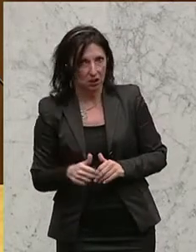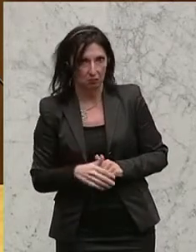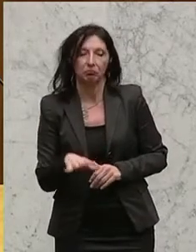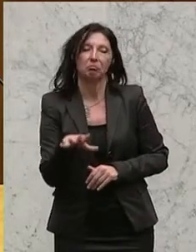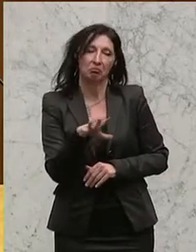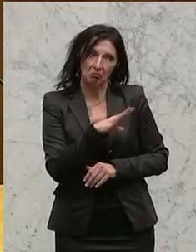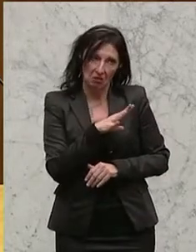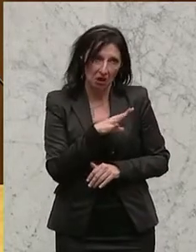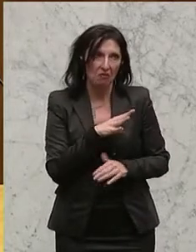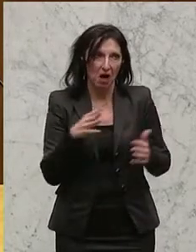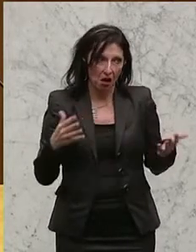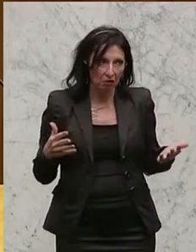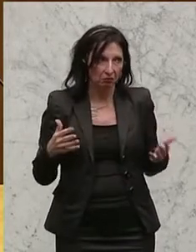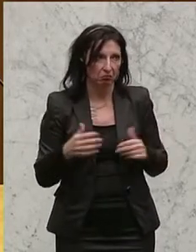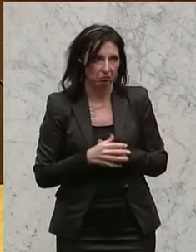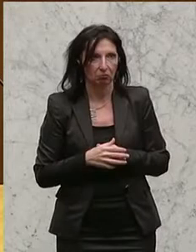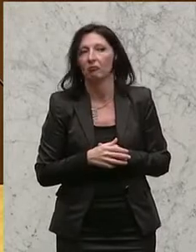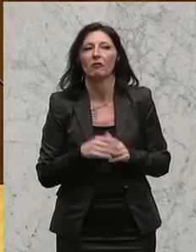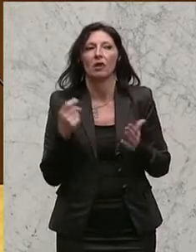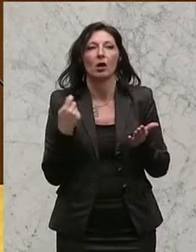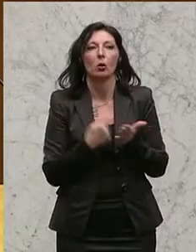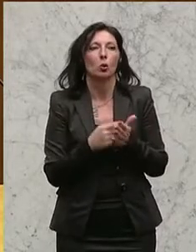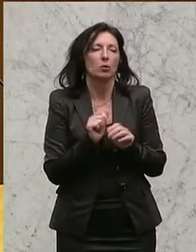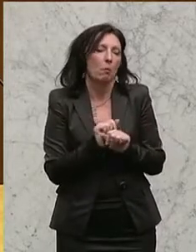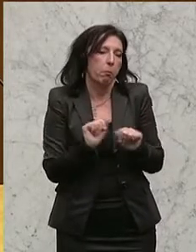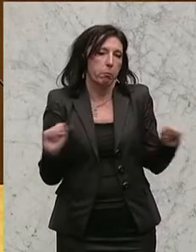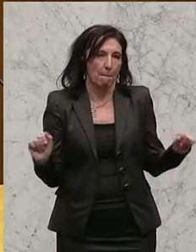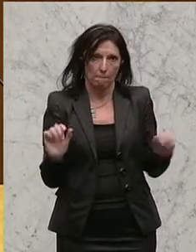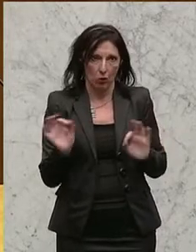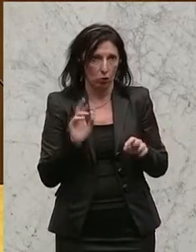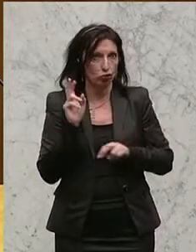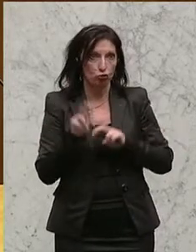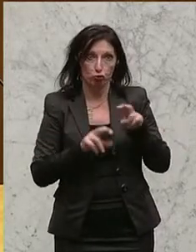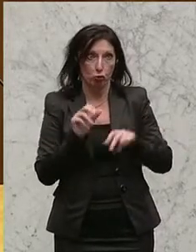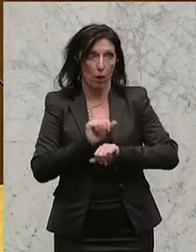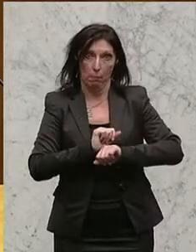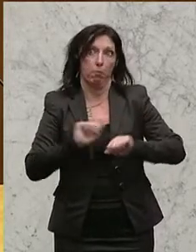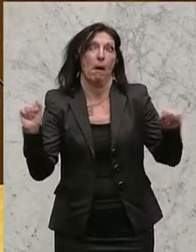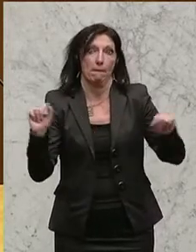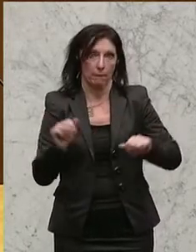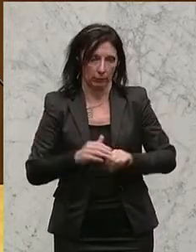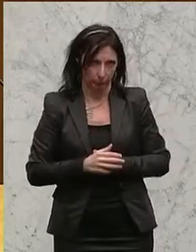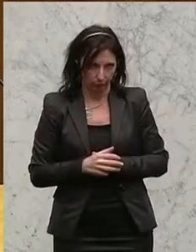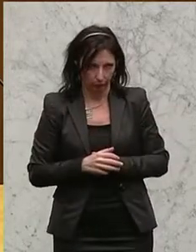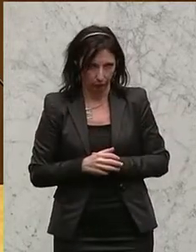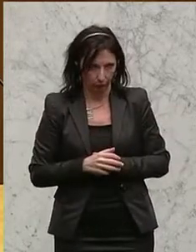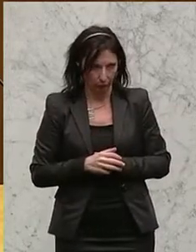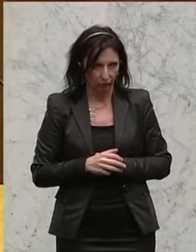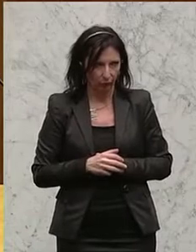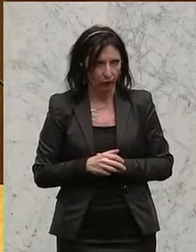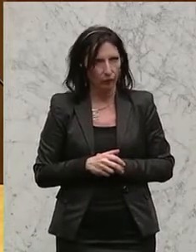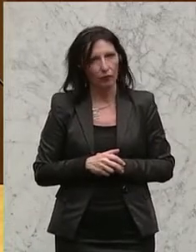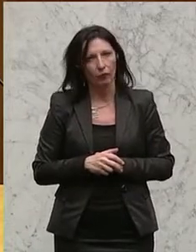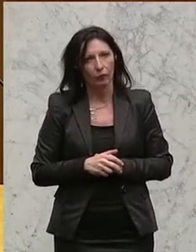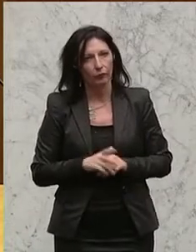Gefahr laufen, dass dann eine Kostenexplosion bzw. eine Steuerexplosion von Staaten geht. Es